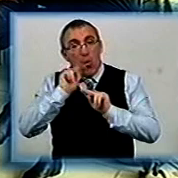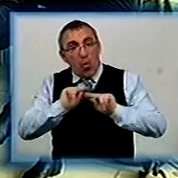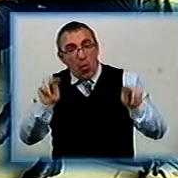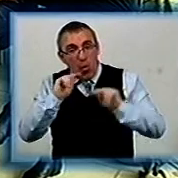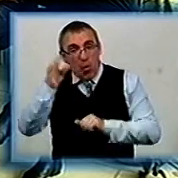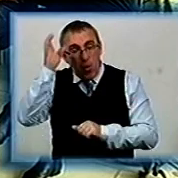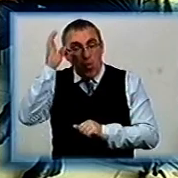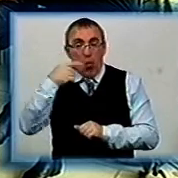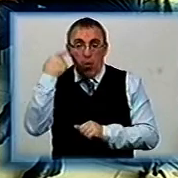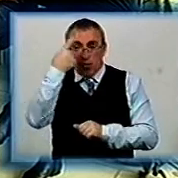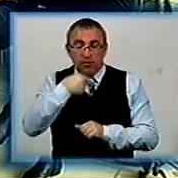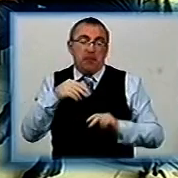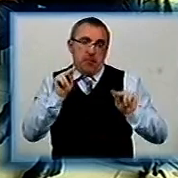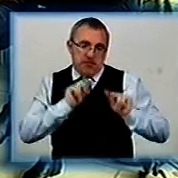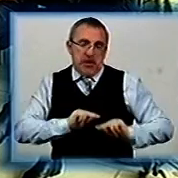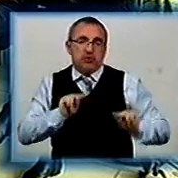особистісний, він працює.